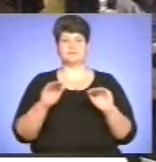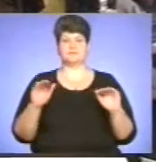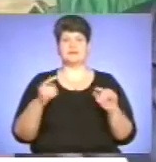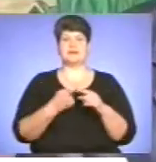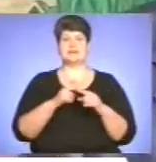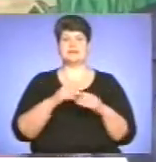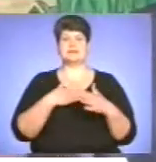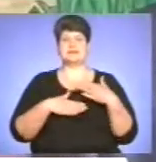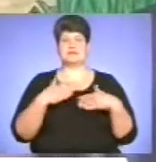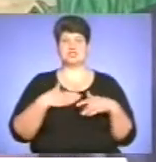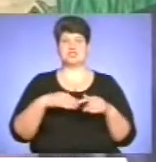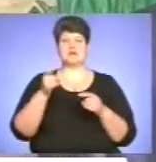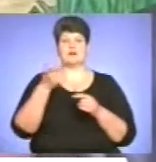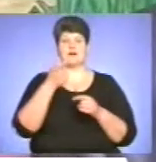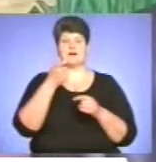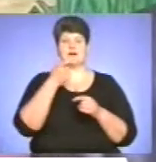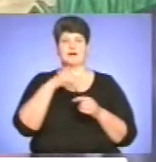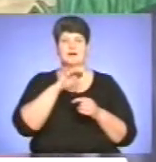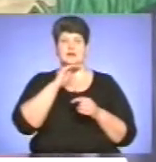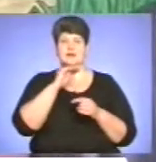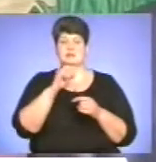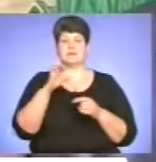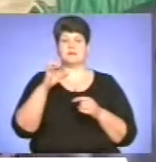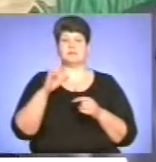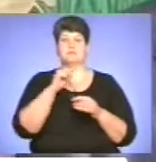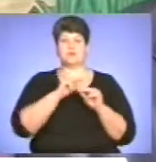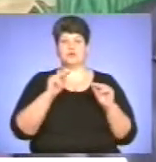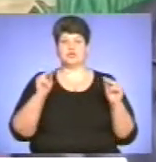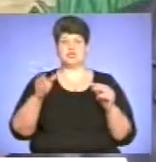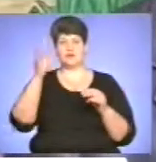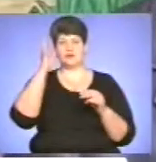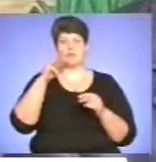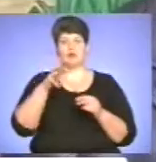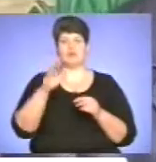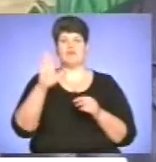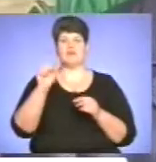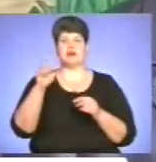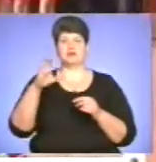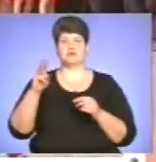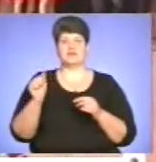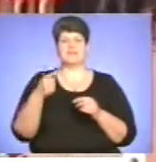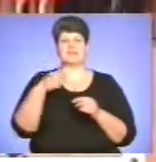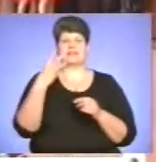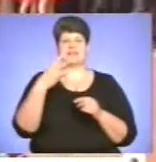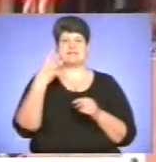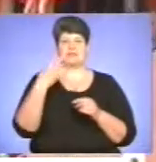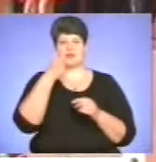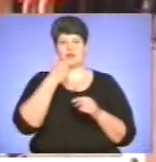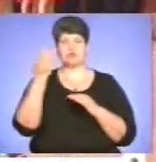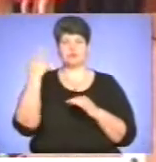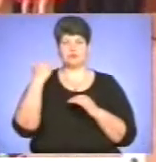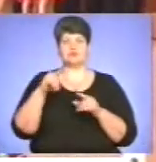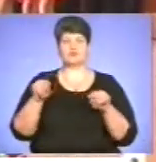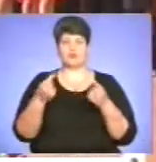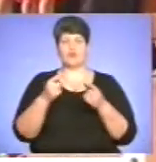тішить академіка Національної академії педагогічних наук України Миколу Вашуленка. Це він 35 років тому створив буквар,